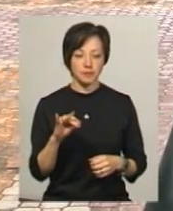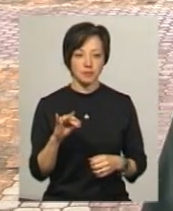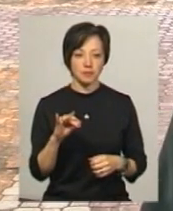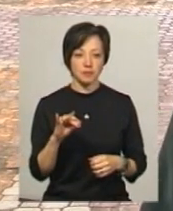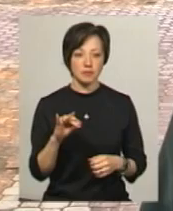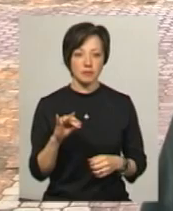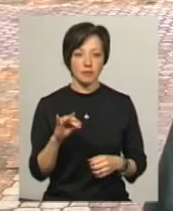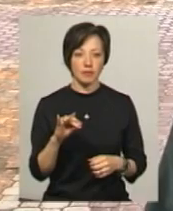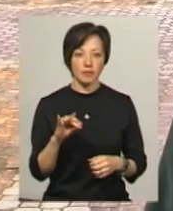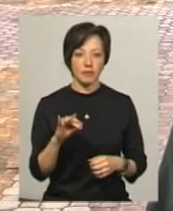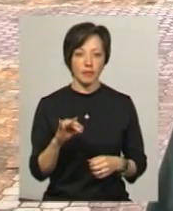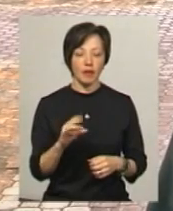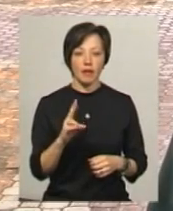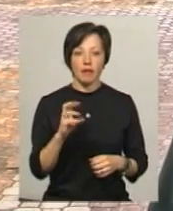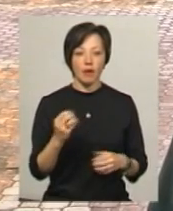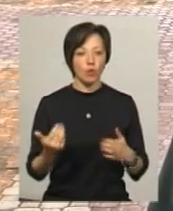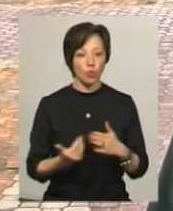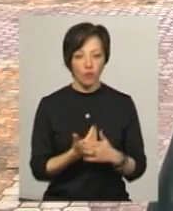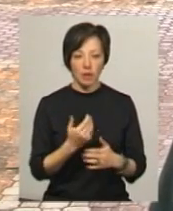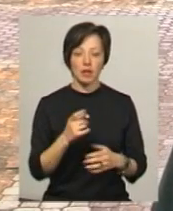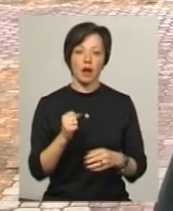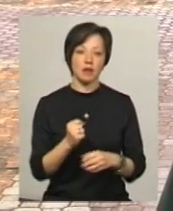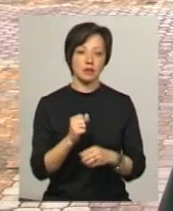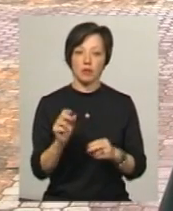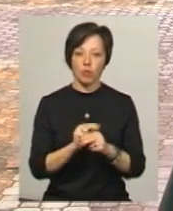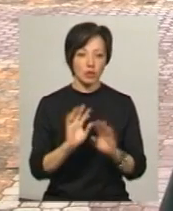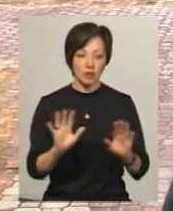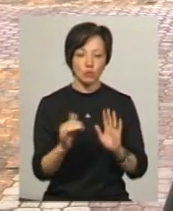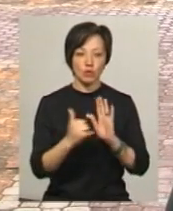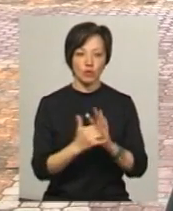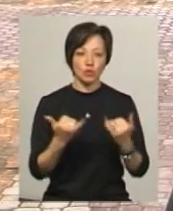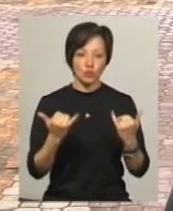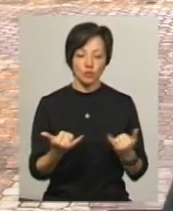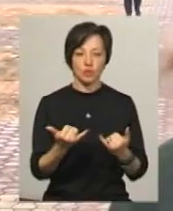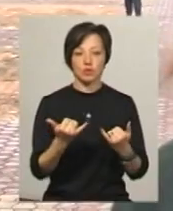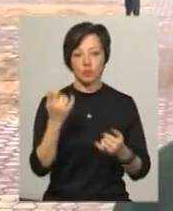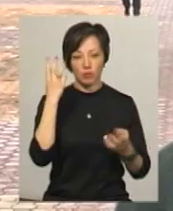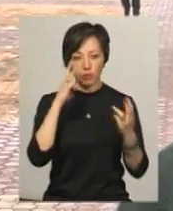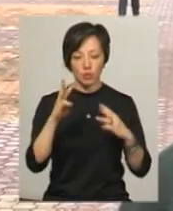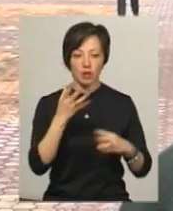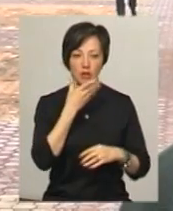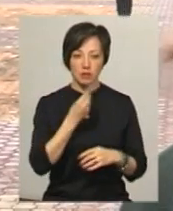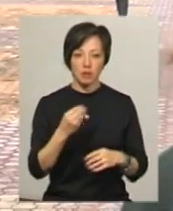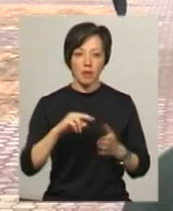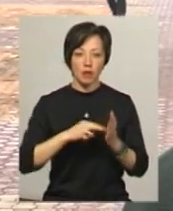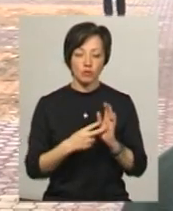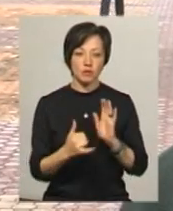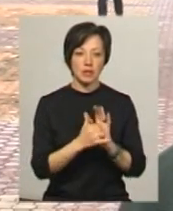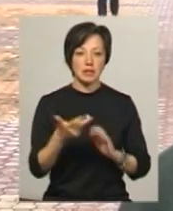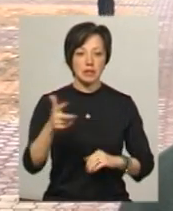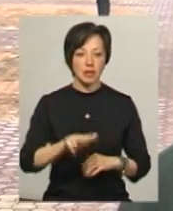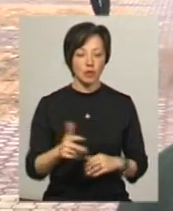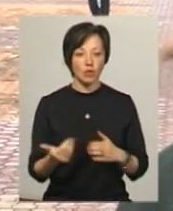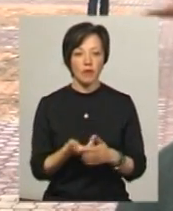в принципі не оновити, не зробити ремонт, а встановити нові, більш сучасні, більш гарніші Також плануємо встановити три нових